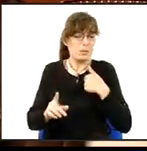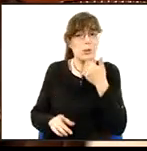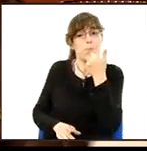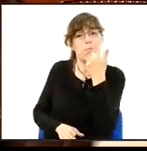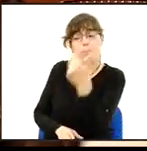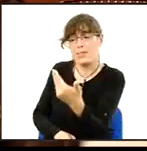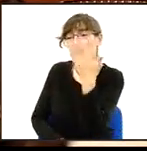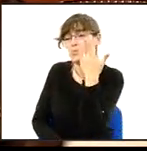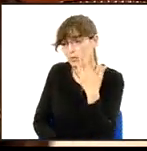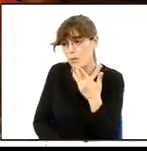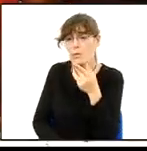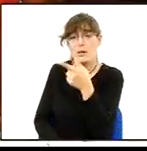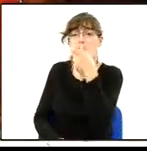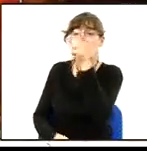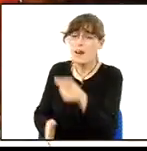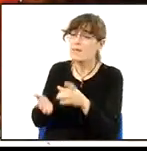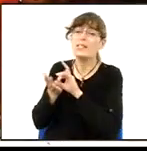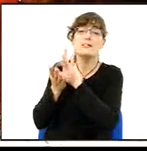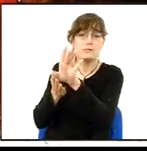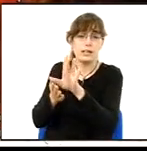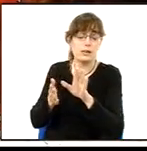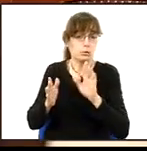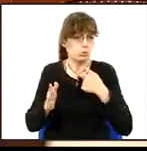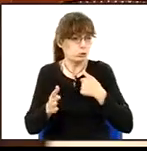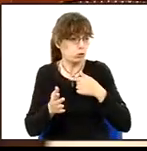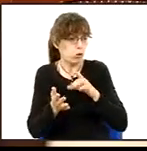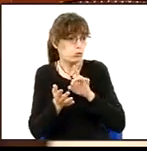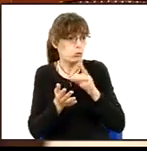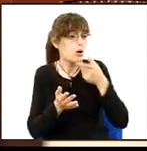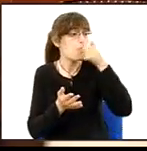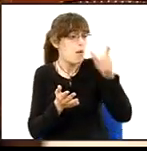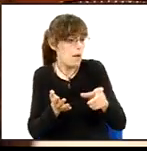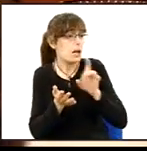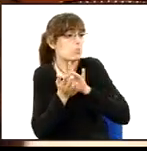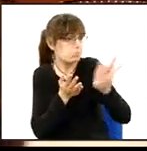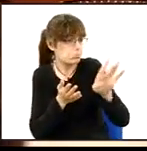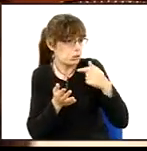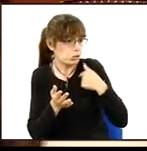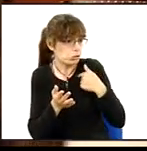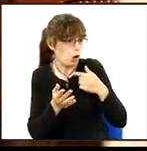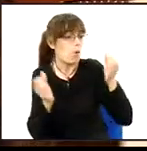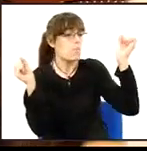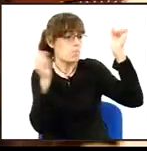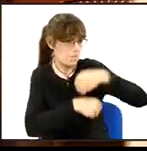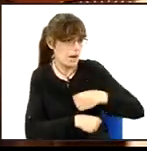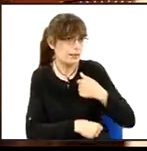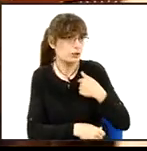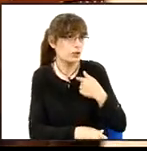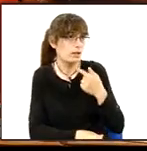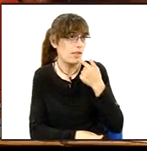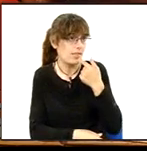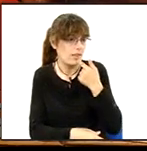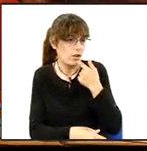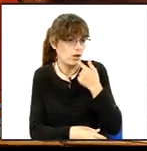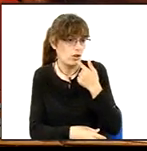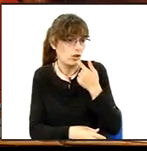sisplau, senyor Anglada, retiri aquesta paraula. No, jo, si vostè demana també que retirin ells la paraula, jo, evidentment... Primer, primer li demano a vostè. Com